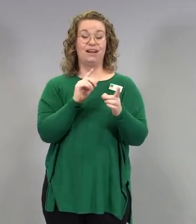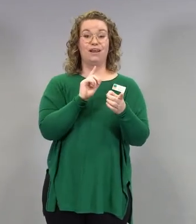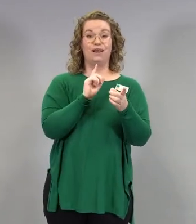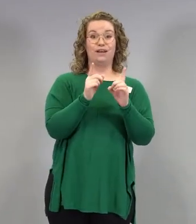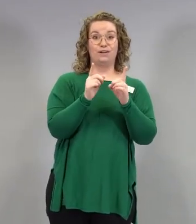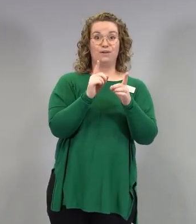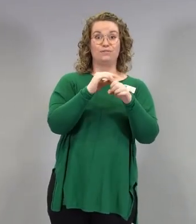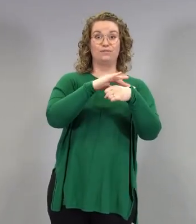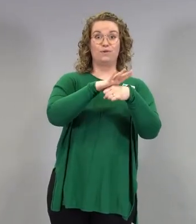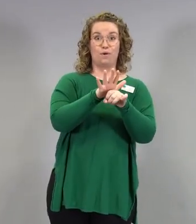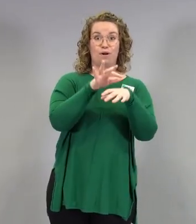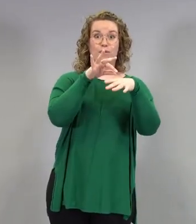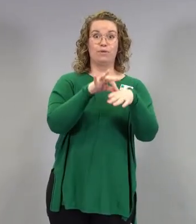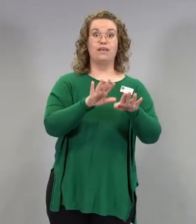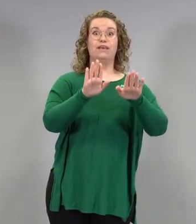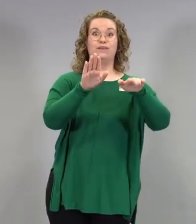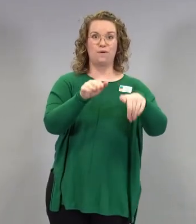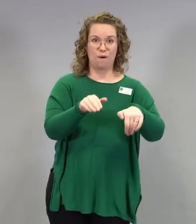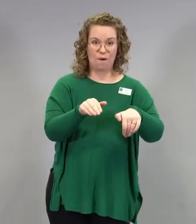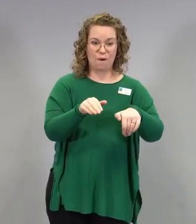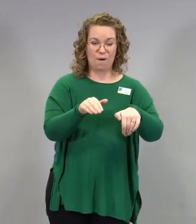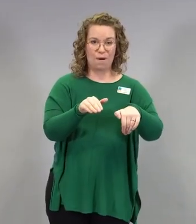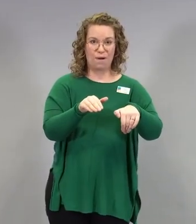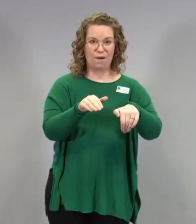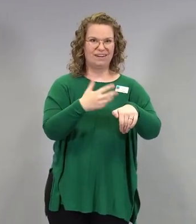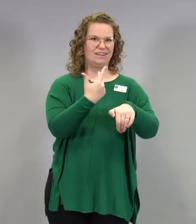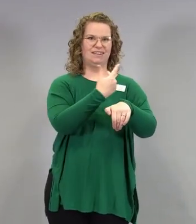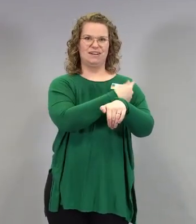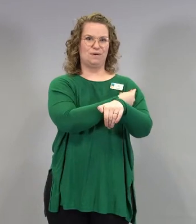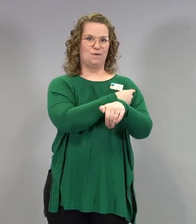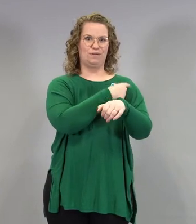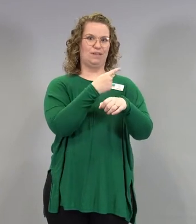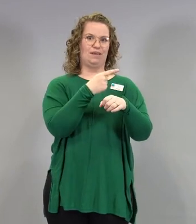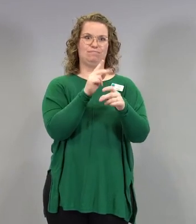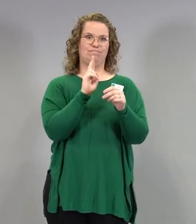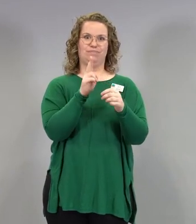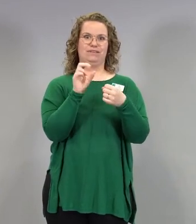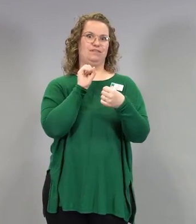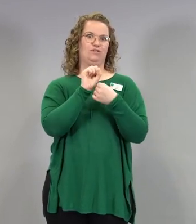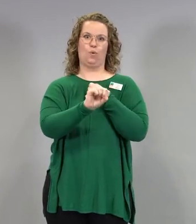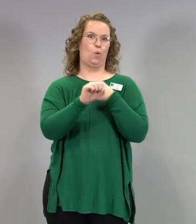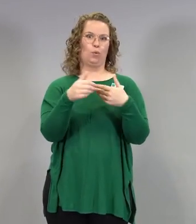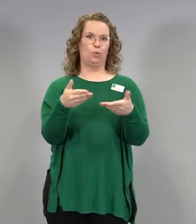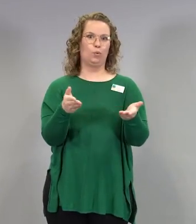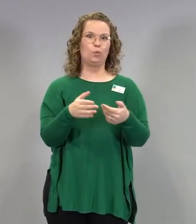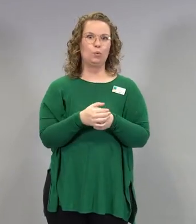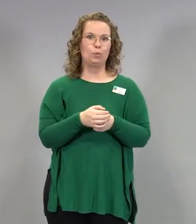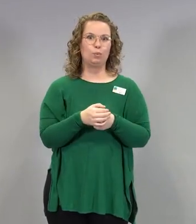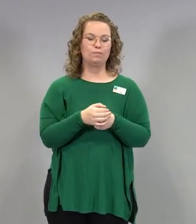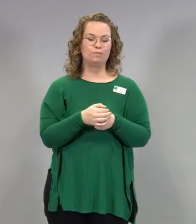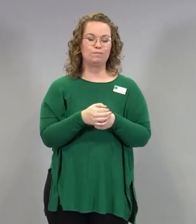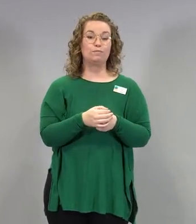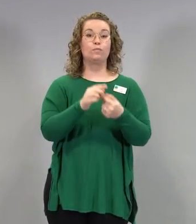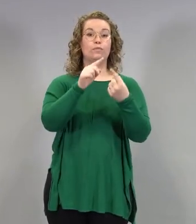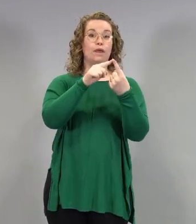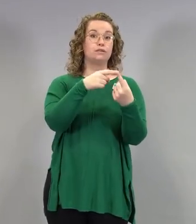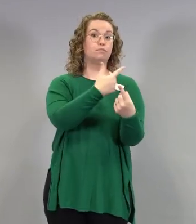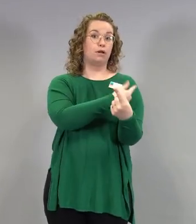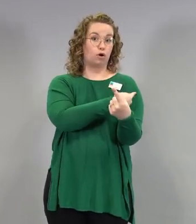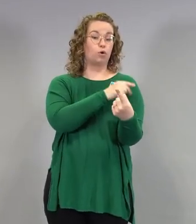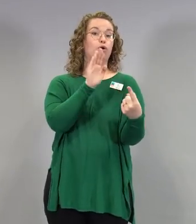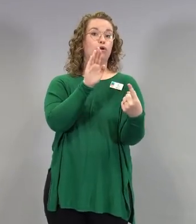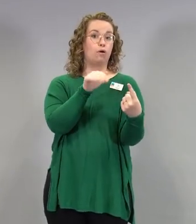rokotuksella pysty auttamaan. Mutta jos oli sitten saanut yhden annoksen, niin silloin se teho oli jo